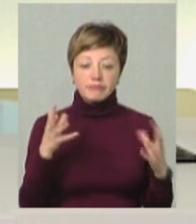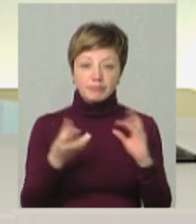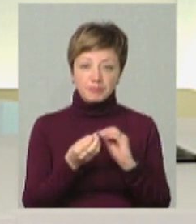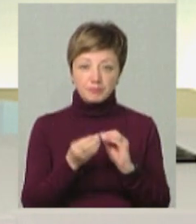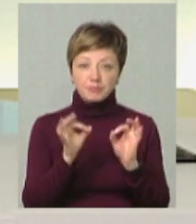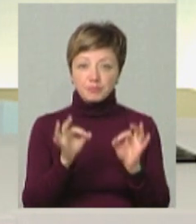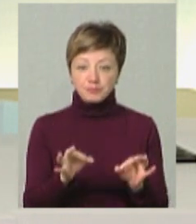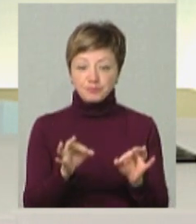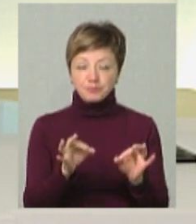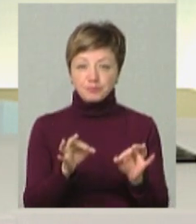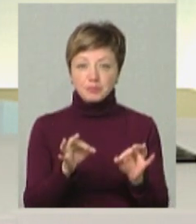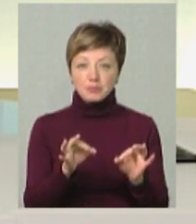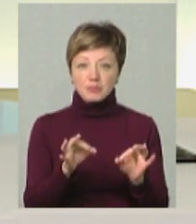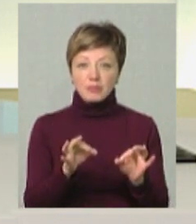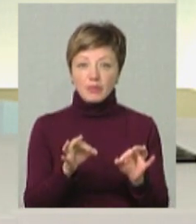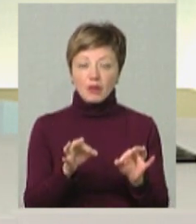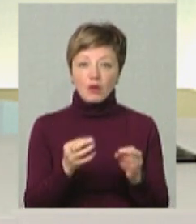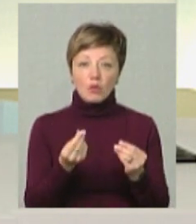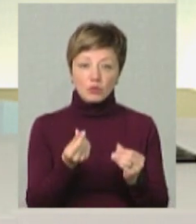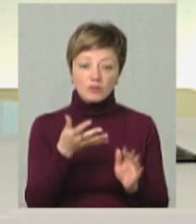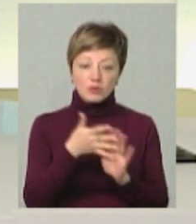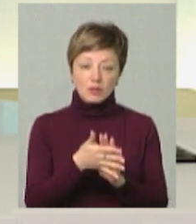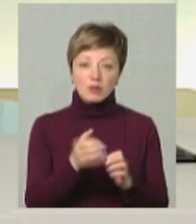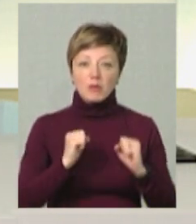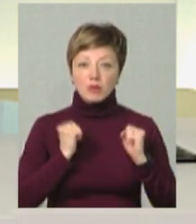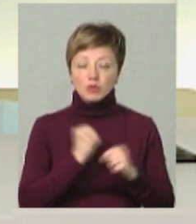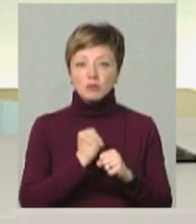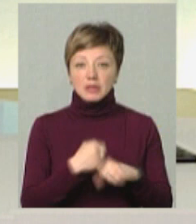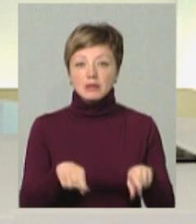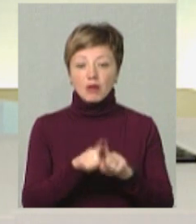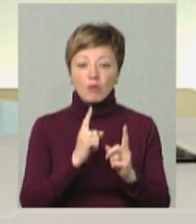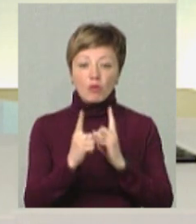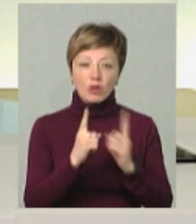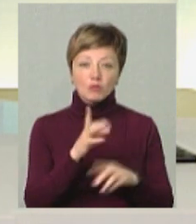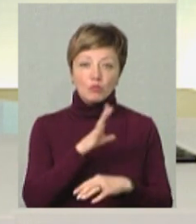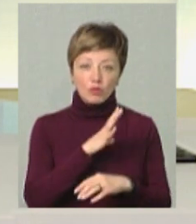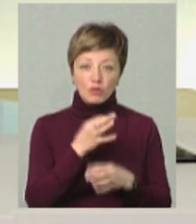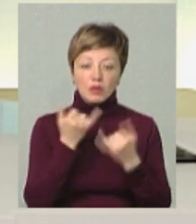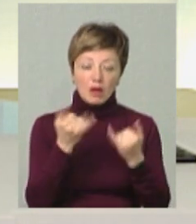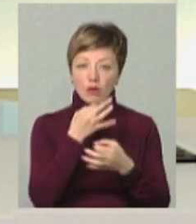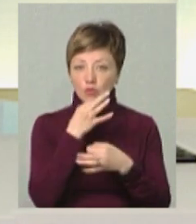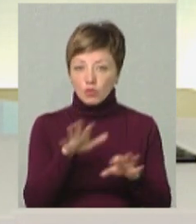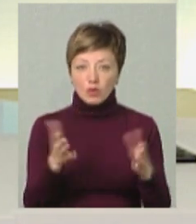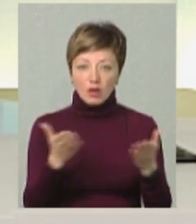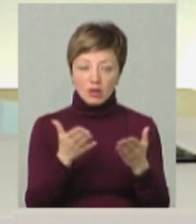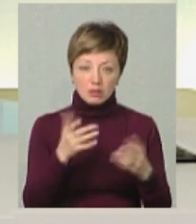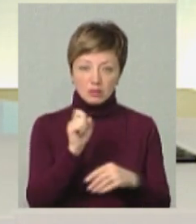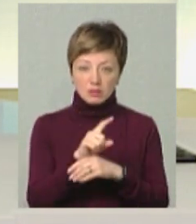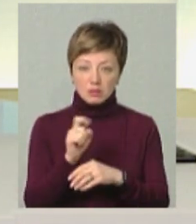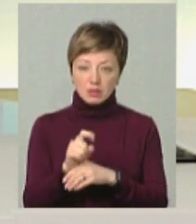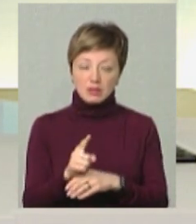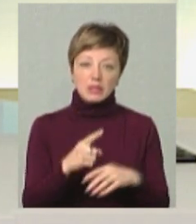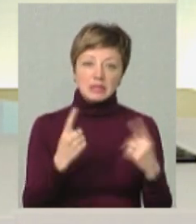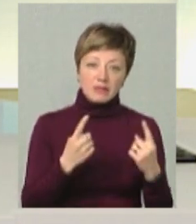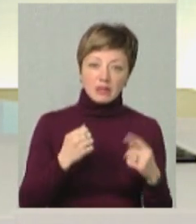раціонального, все ж таки, економного використання коштів, намагаємося зробити так, щоб приїзд був для будь-кого, для будь-яких задач, якби, для